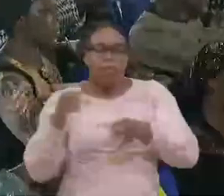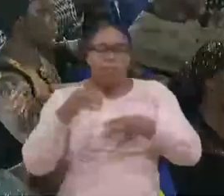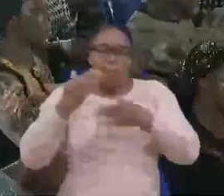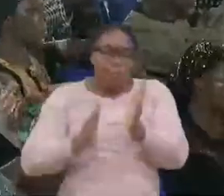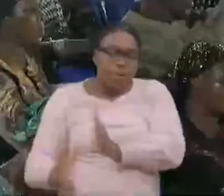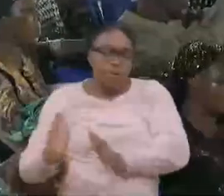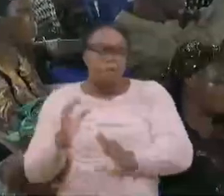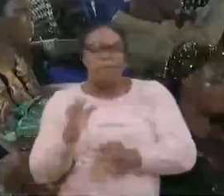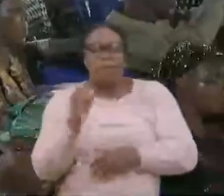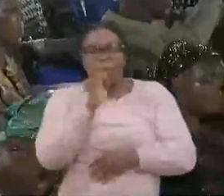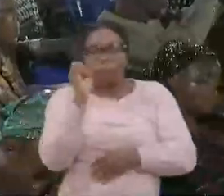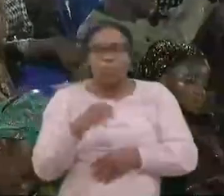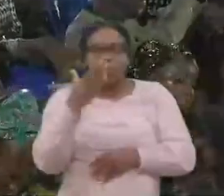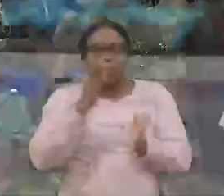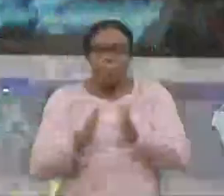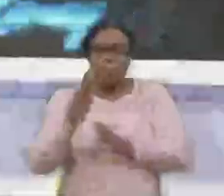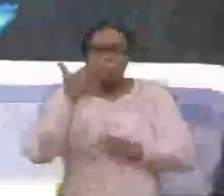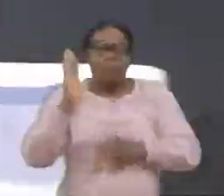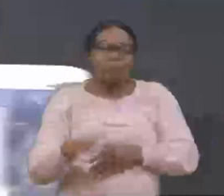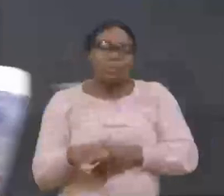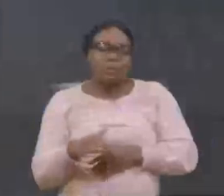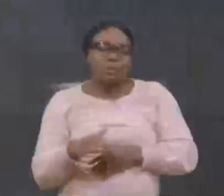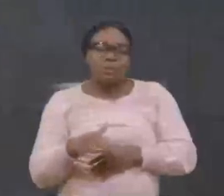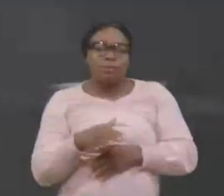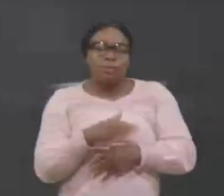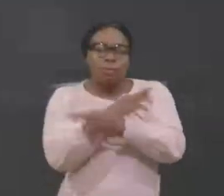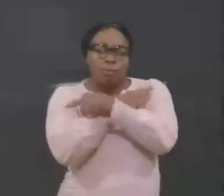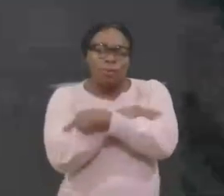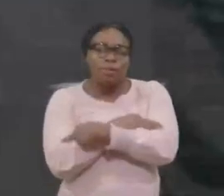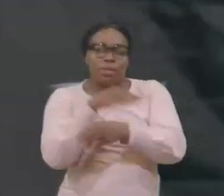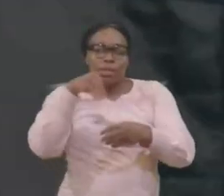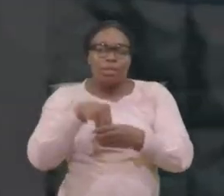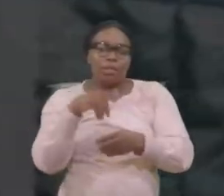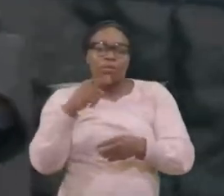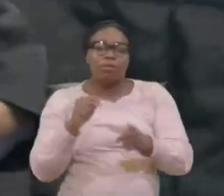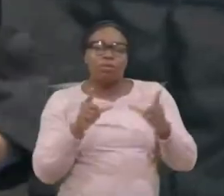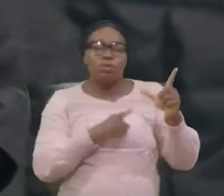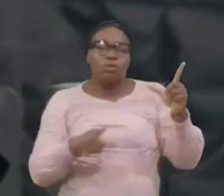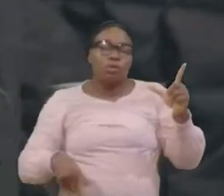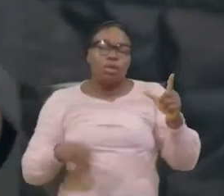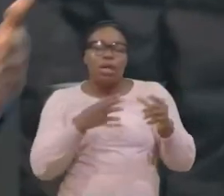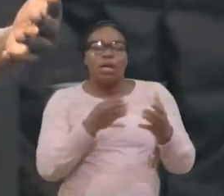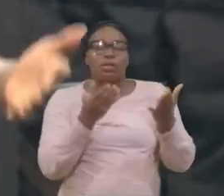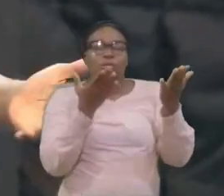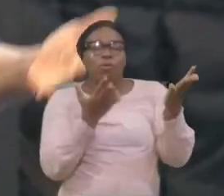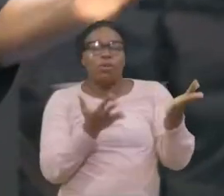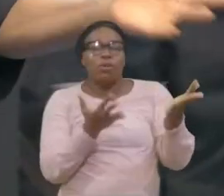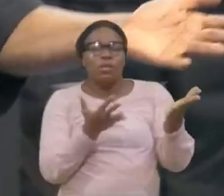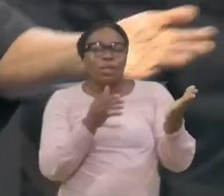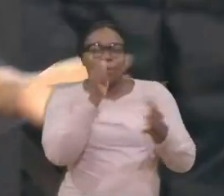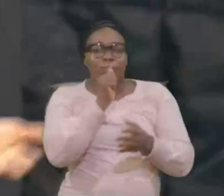tu essaies agité ? Appuie-toi sur le Seigneur Et attend-le